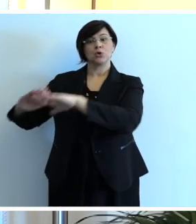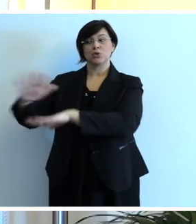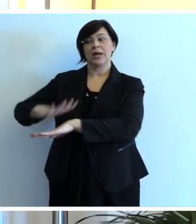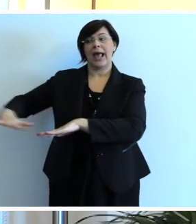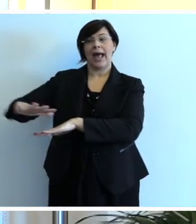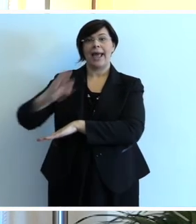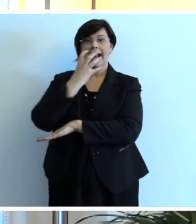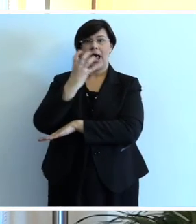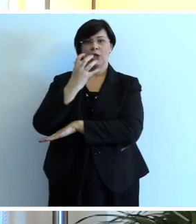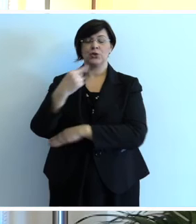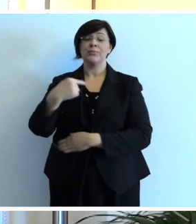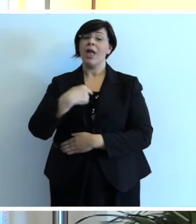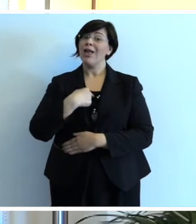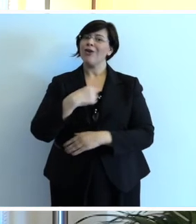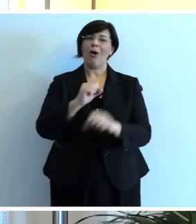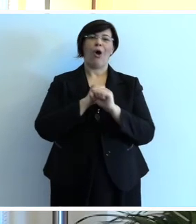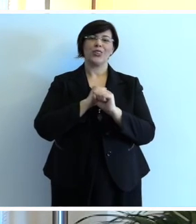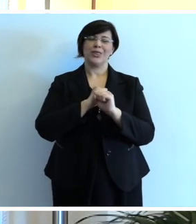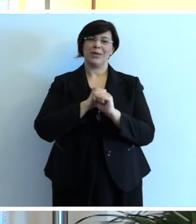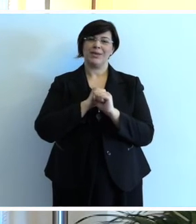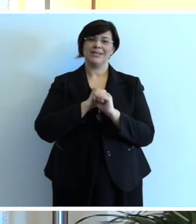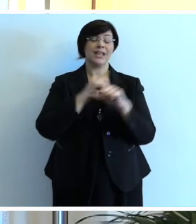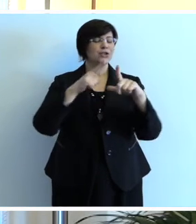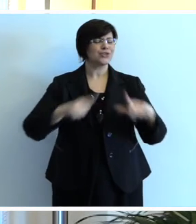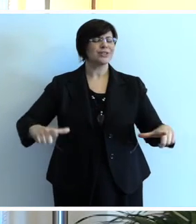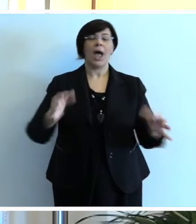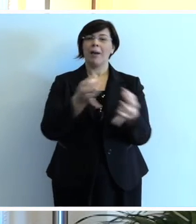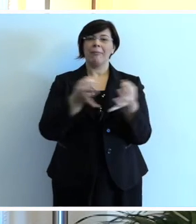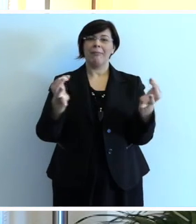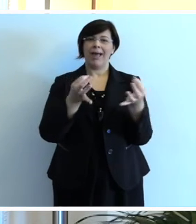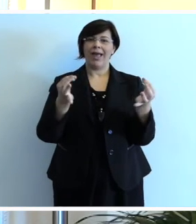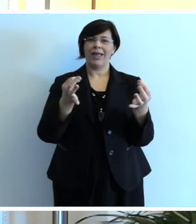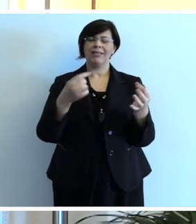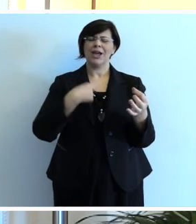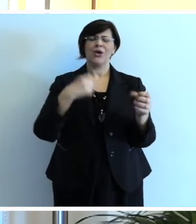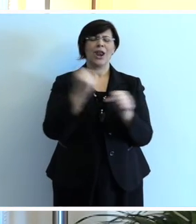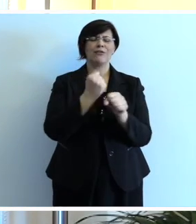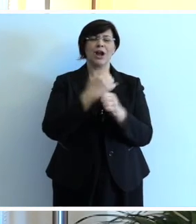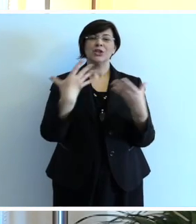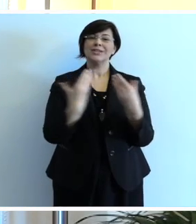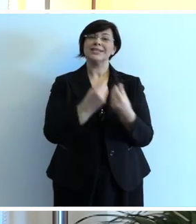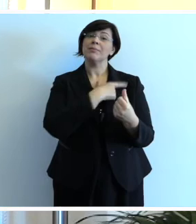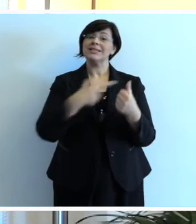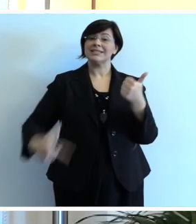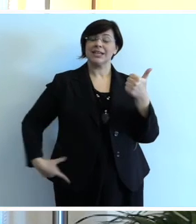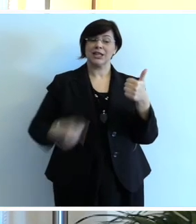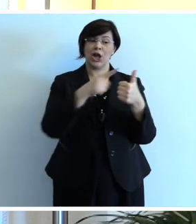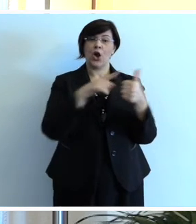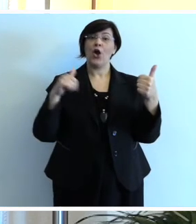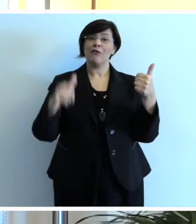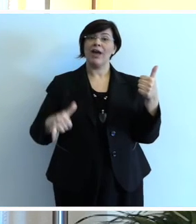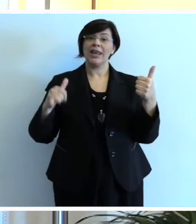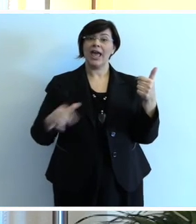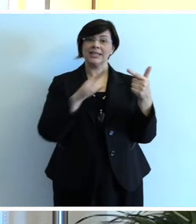con la chiusura dell'area calda. Io sono particolarmente ottimista perché la città si presenta bene, ho lavorato col sindaco